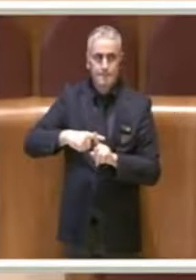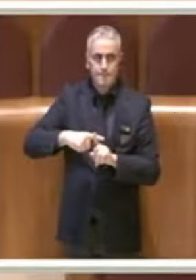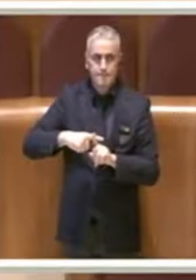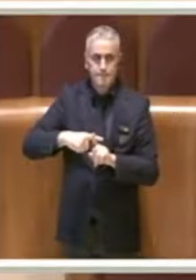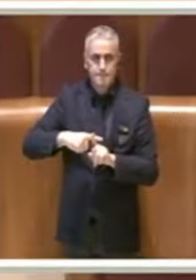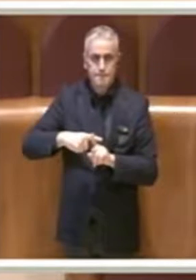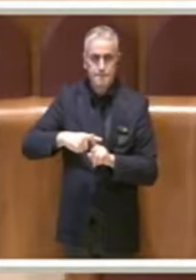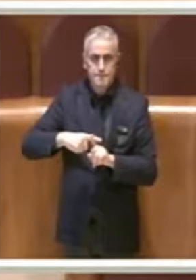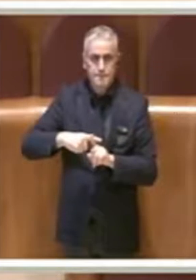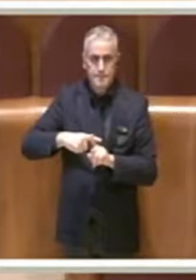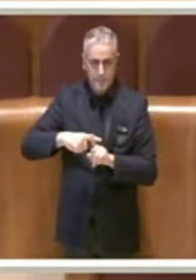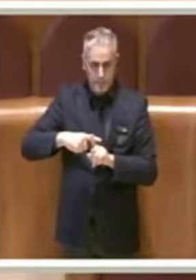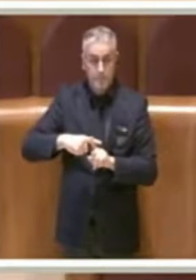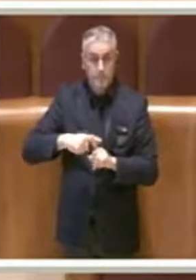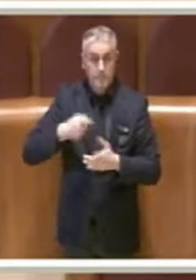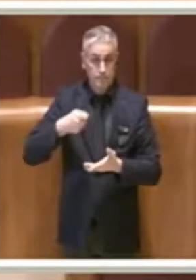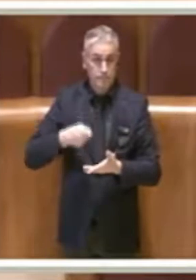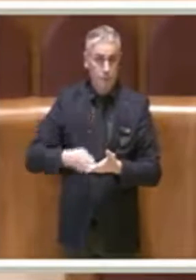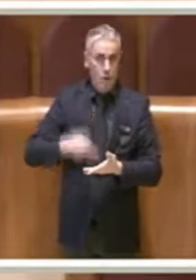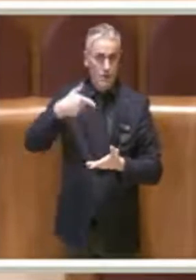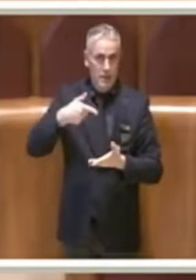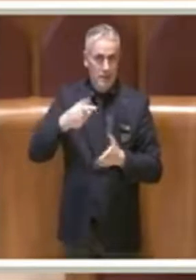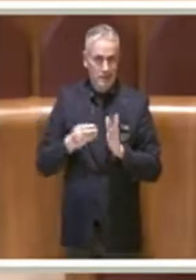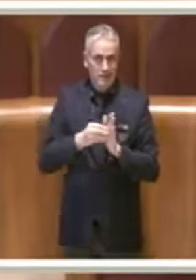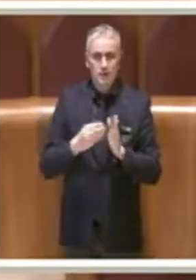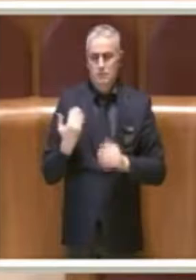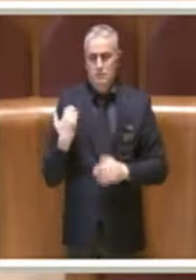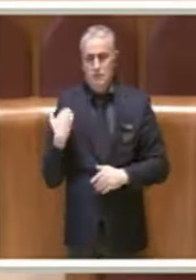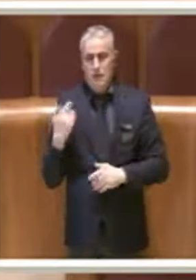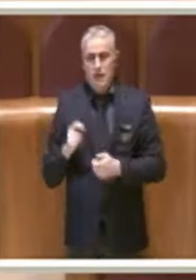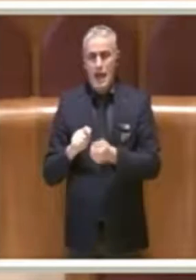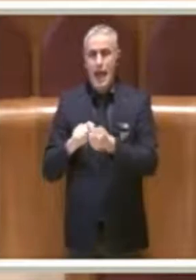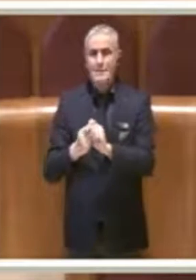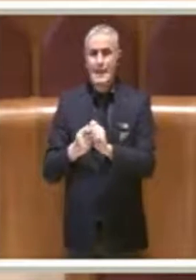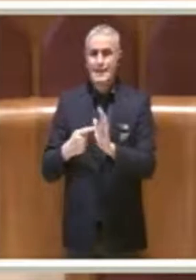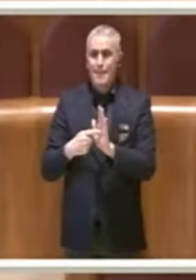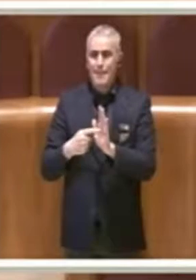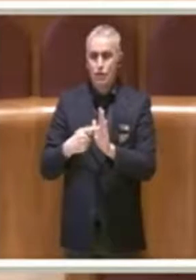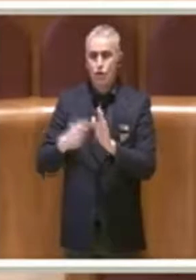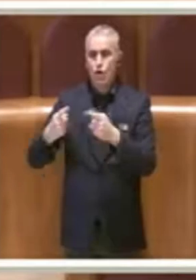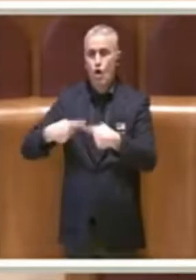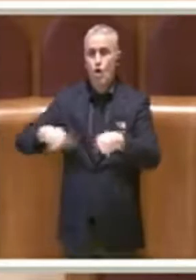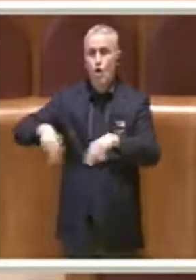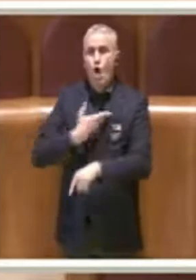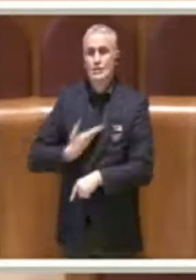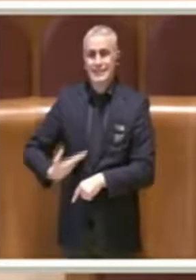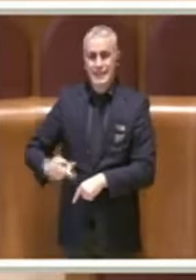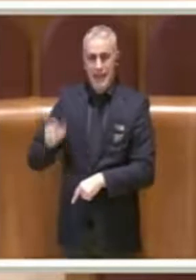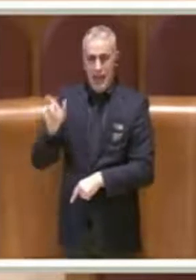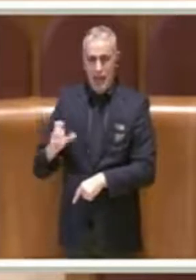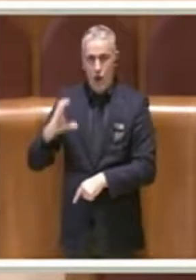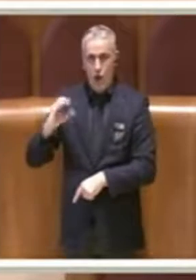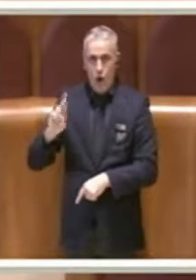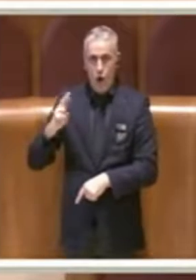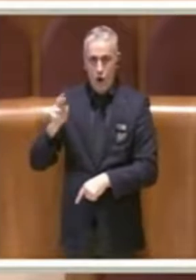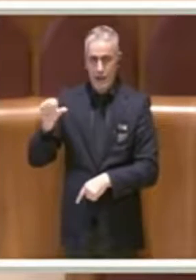Questo è molto importante, c'era stato un emendamento del consigliere Corsetti che